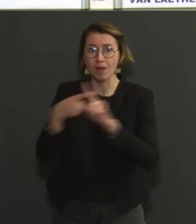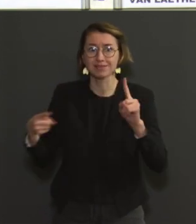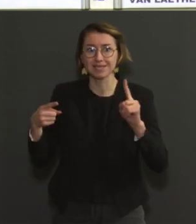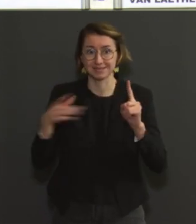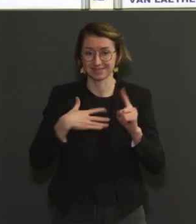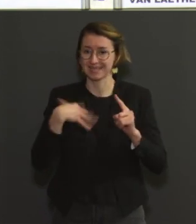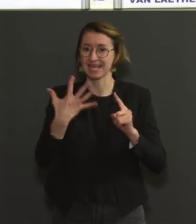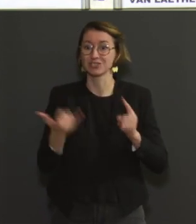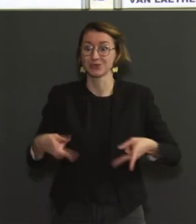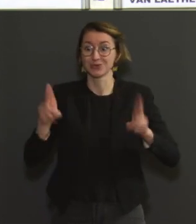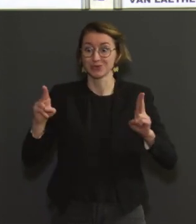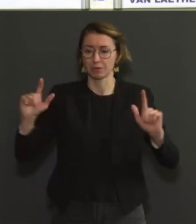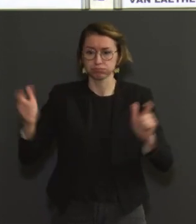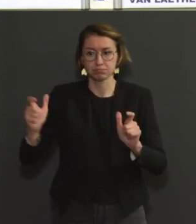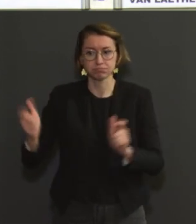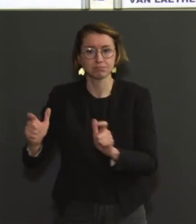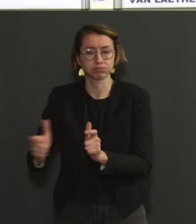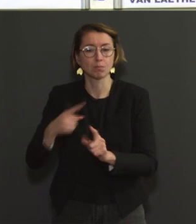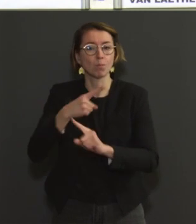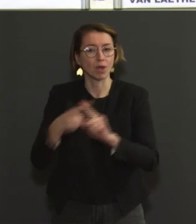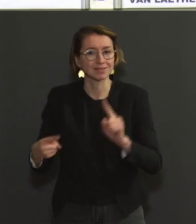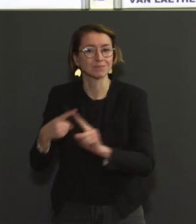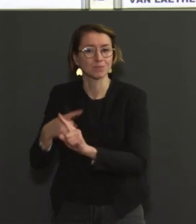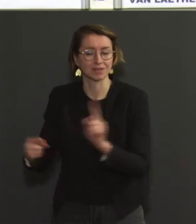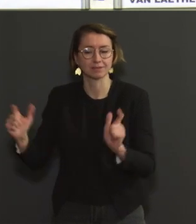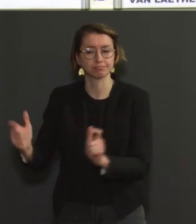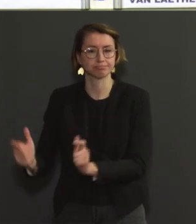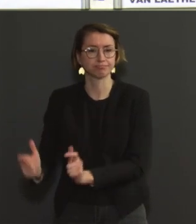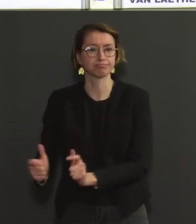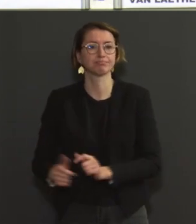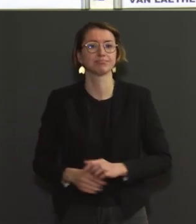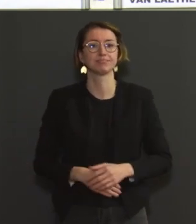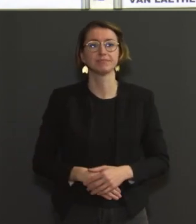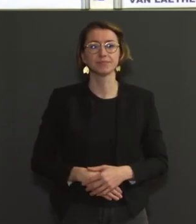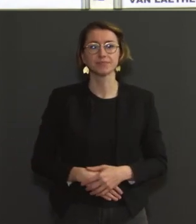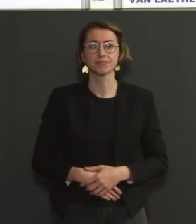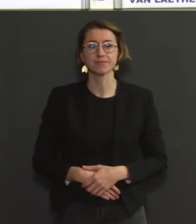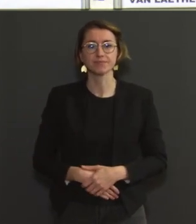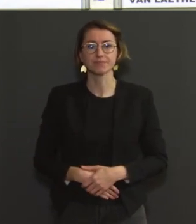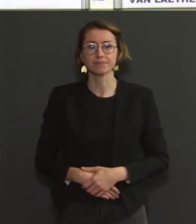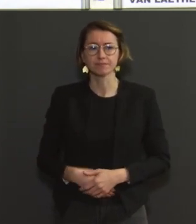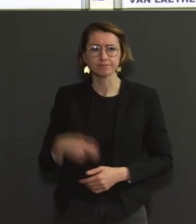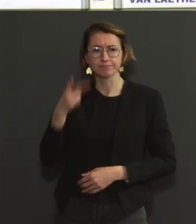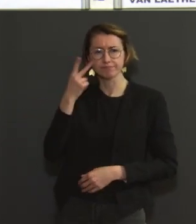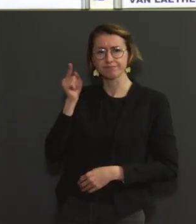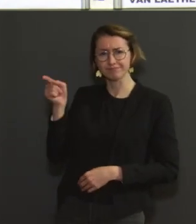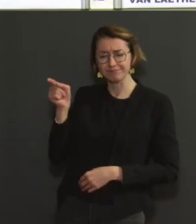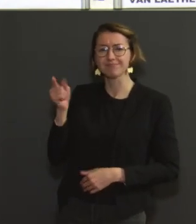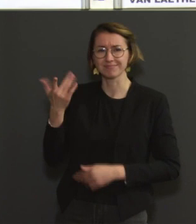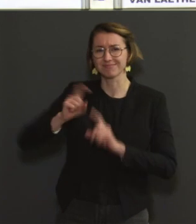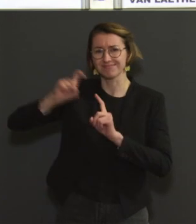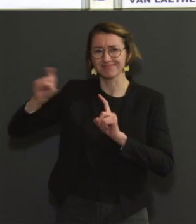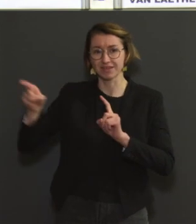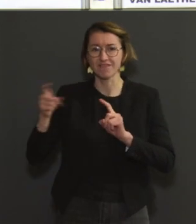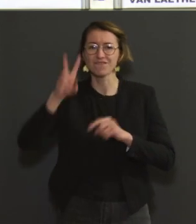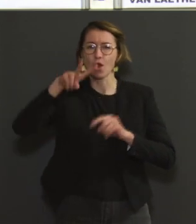Si on compare les différentes parties du Royaume, on se rend compte qu'en Flandre, ces hospitalisations ont baissé de 22%,